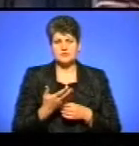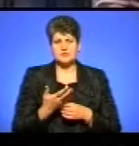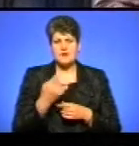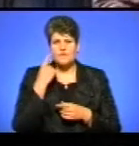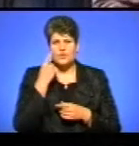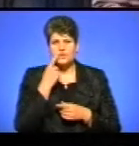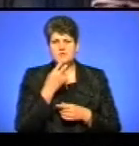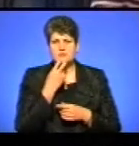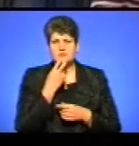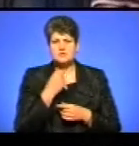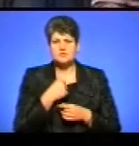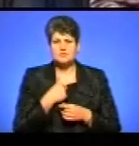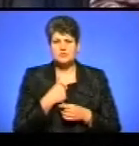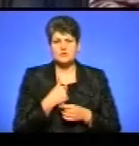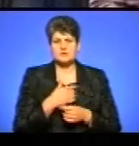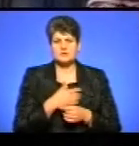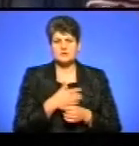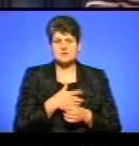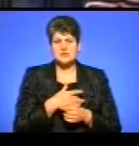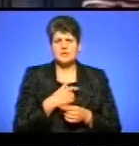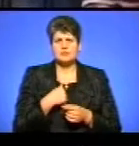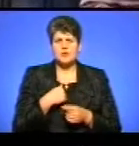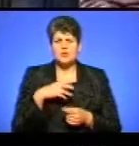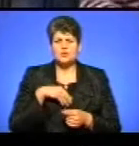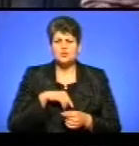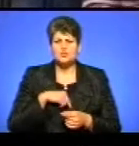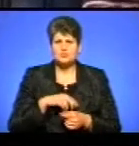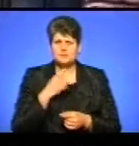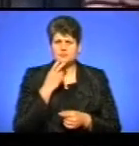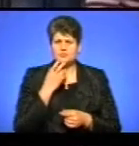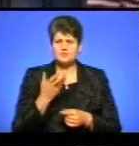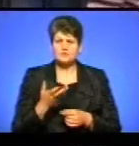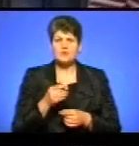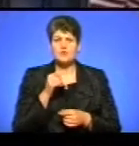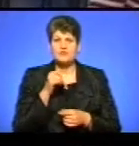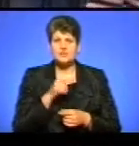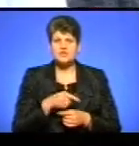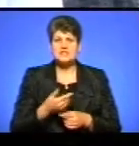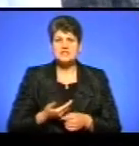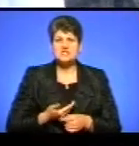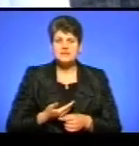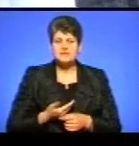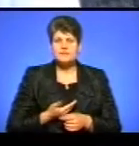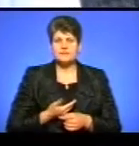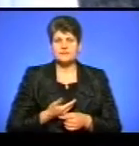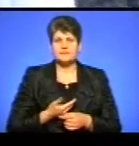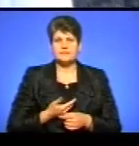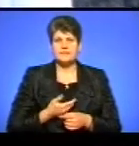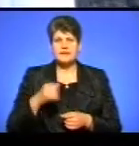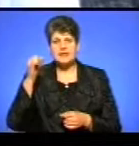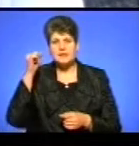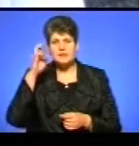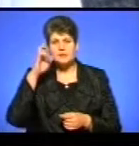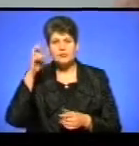сміються над моєм серцем, над моєю душою. І вони живі, і гріп, Боже,